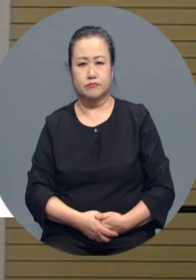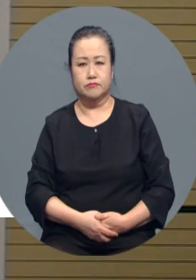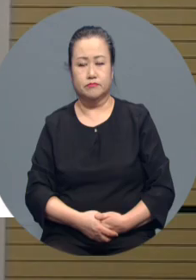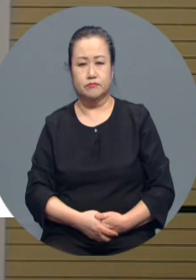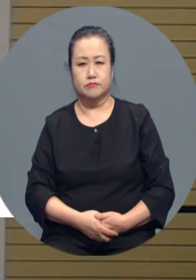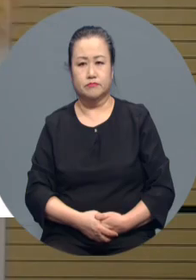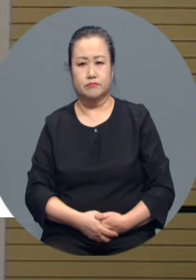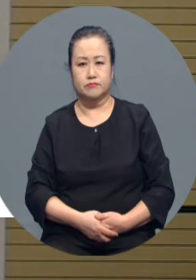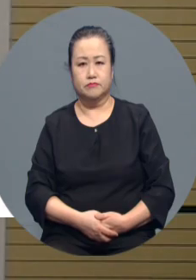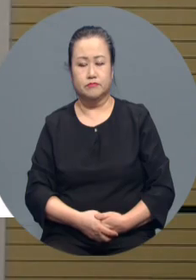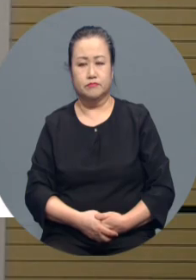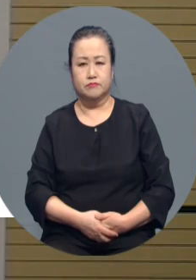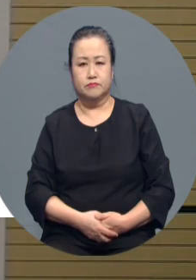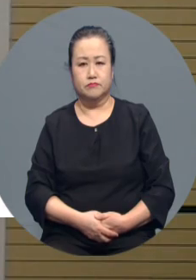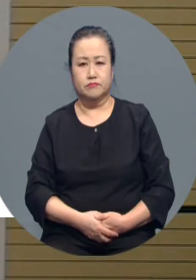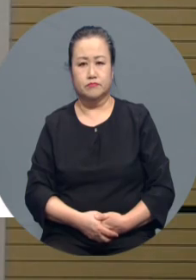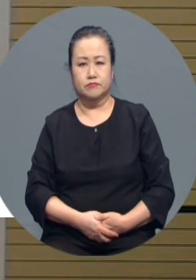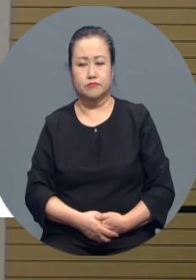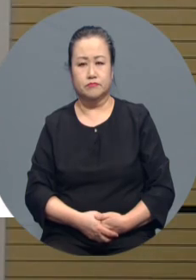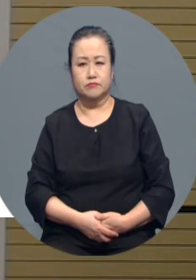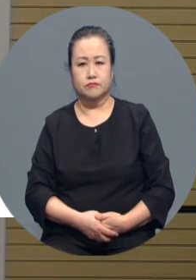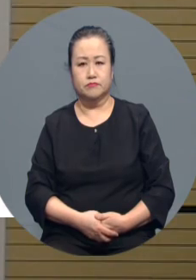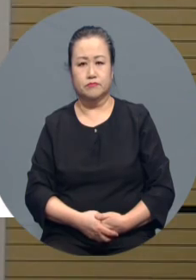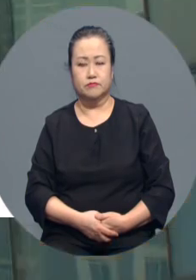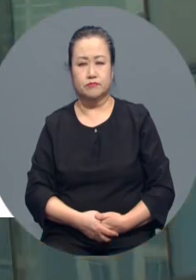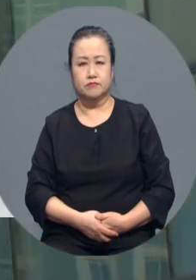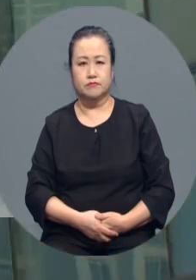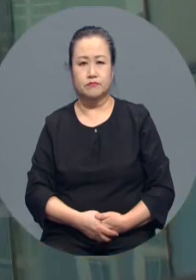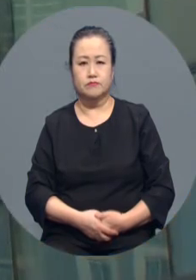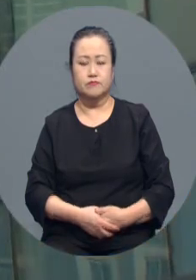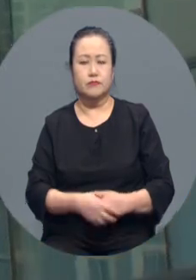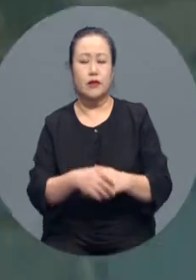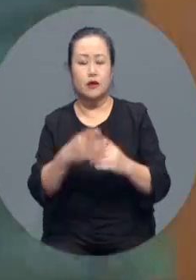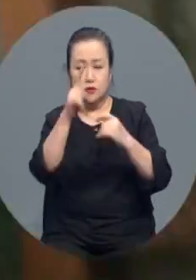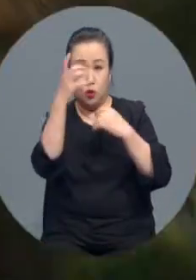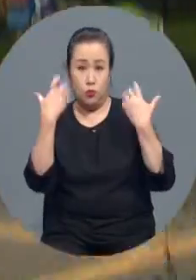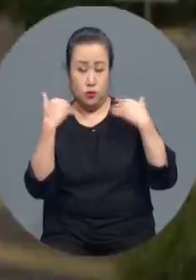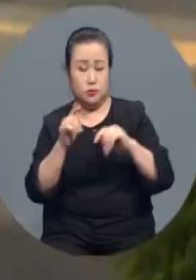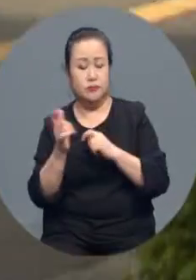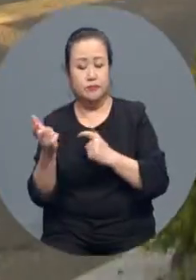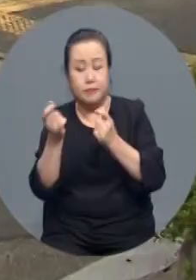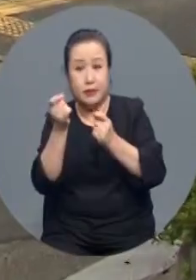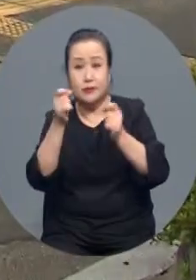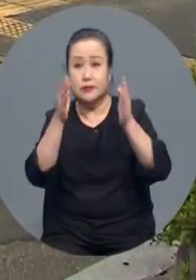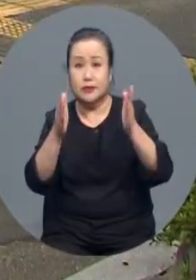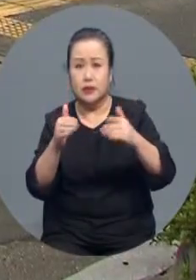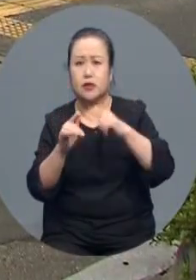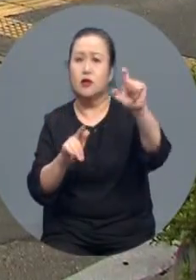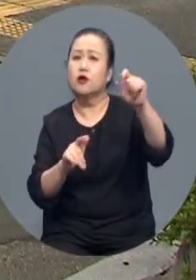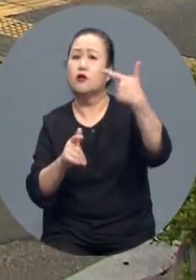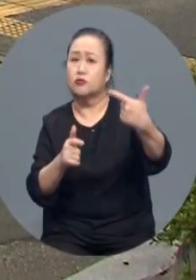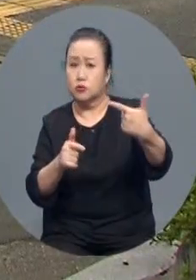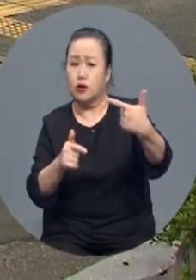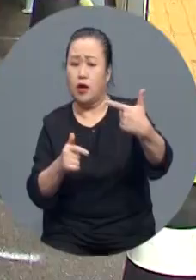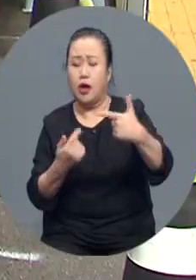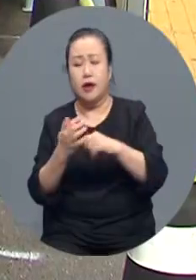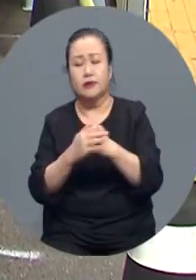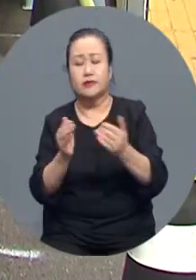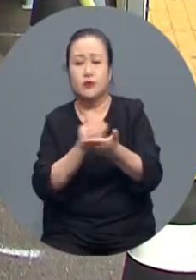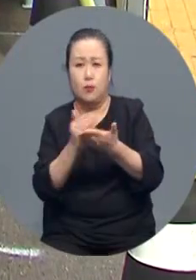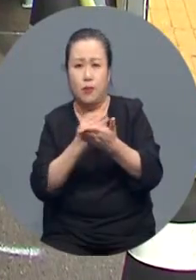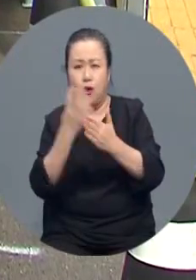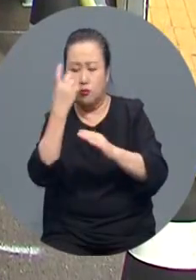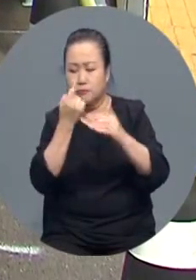이러한 요인들이 고려될 수 있고. 방역당국은 조만간 16개 보건소 선별진료소의